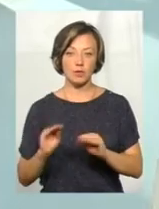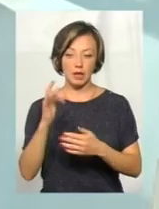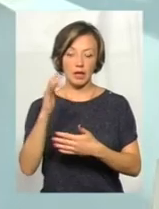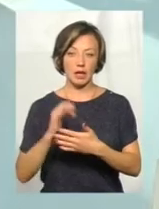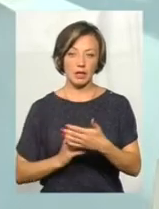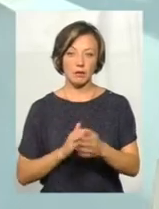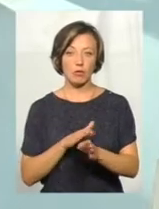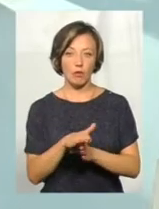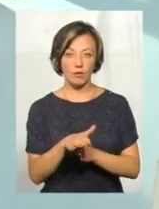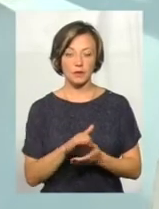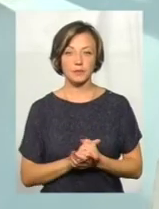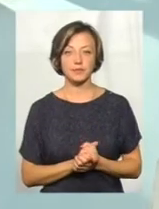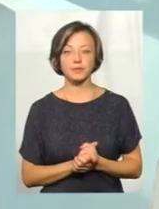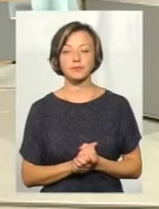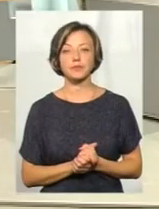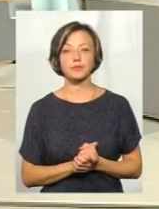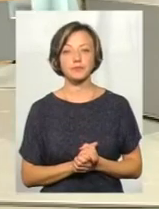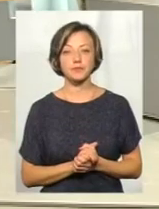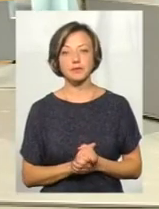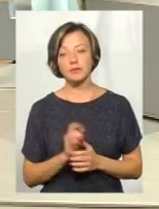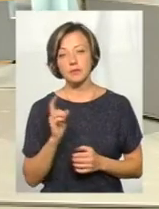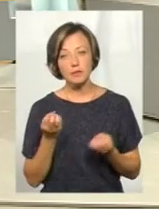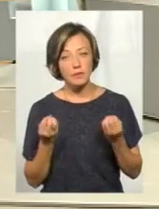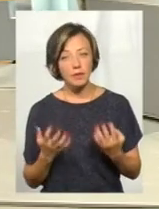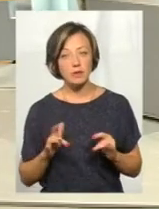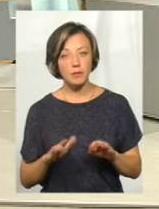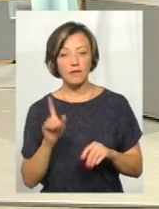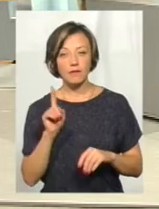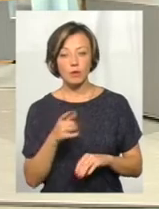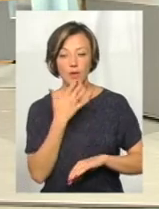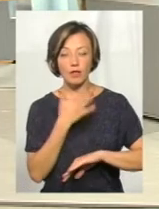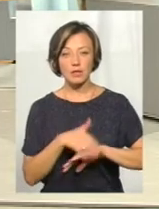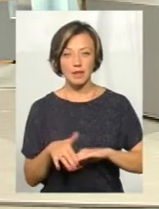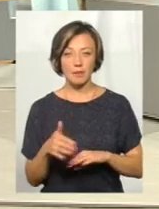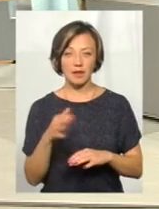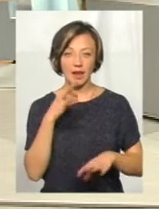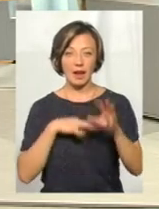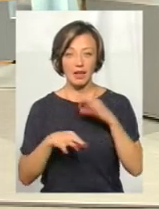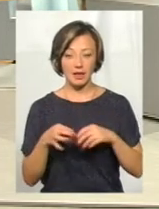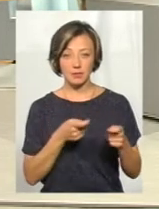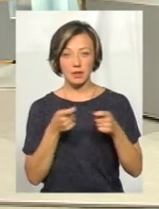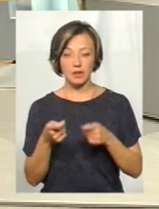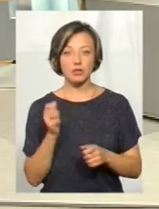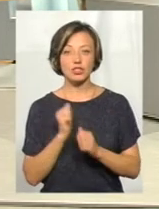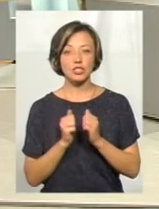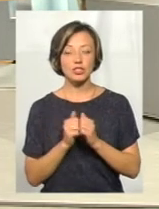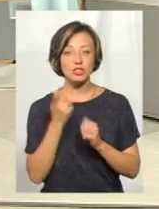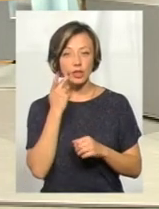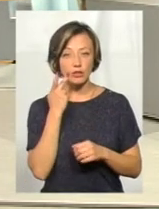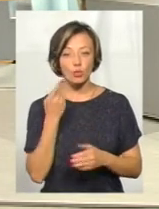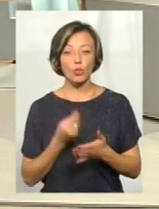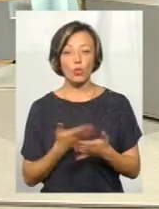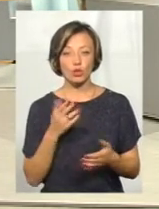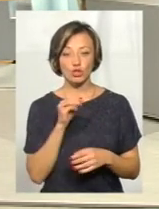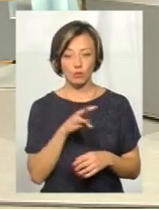реєстр. Просто справа в тому, що ліки іноземного виробництва, вони якнайчастіше дорожчі. І от часто